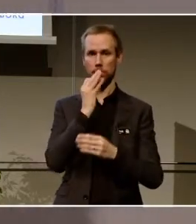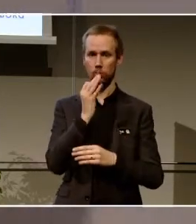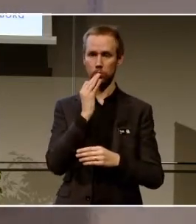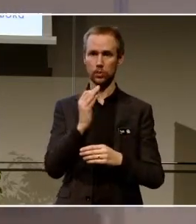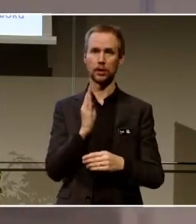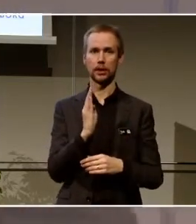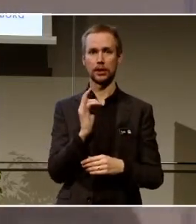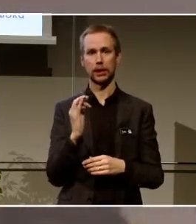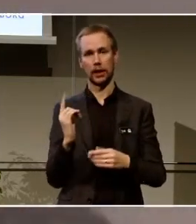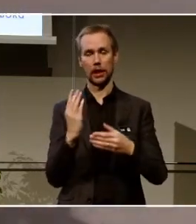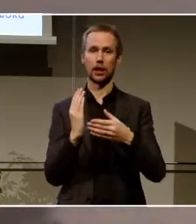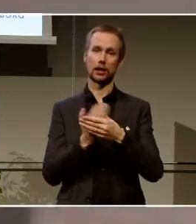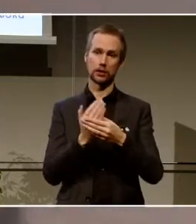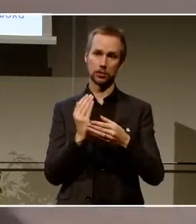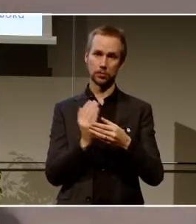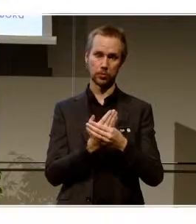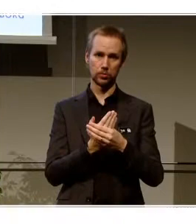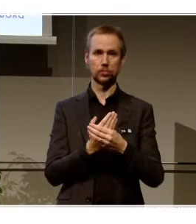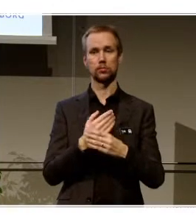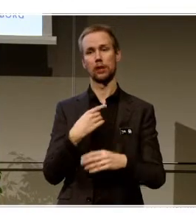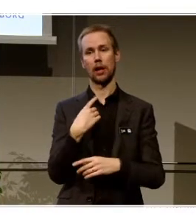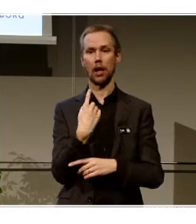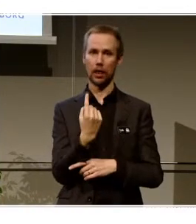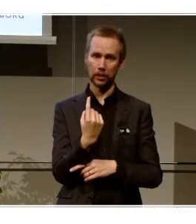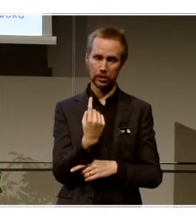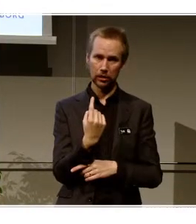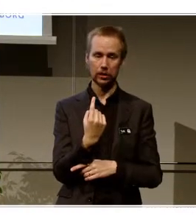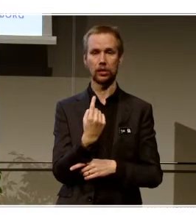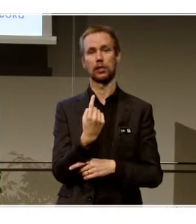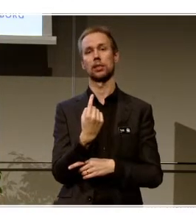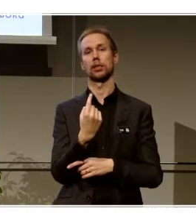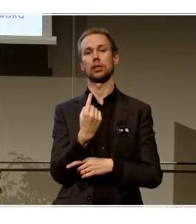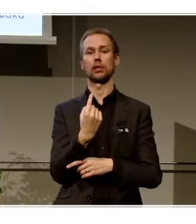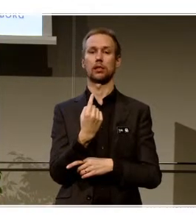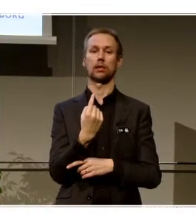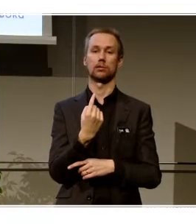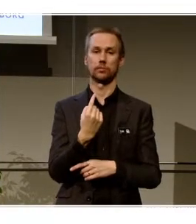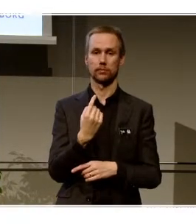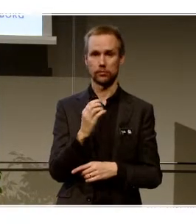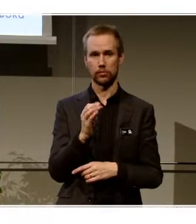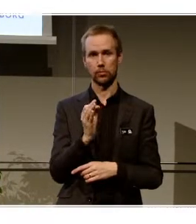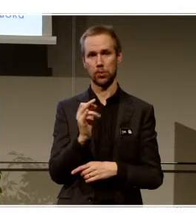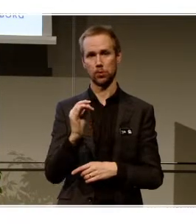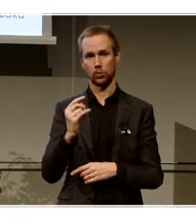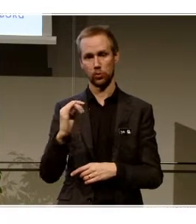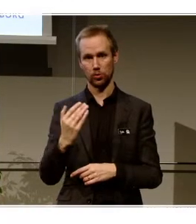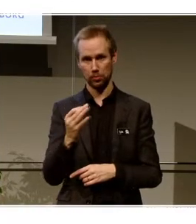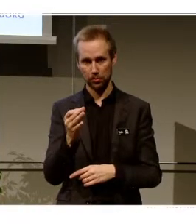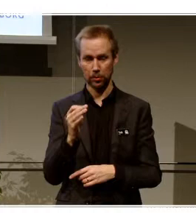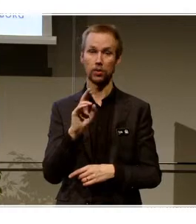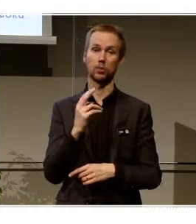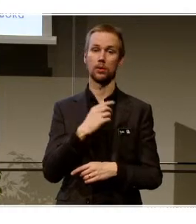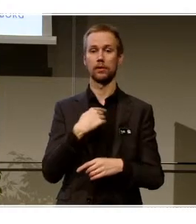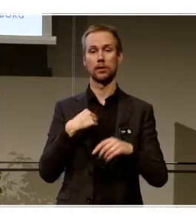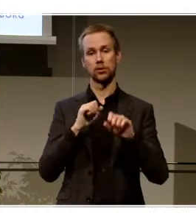Digidel Helsingborg är en prototyp. Och tanken är att vi ska förändras och utvecklas under de här tre åren tillsammans med